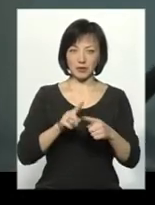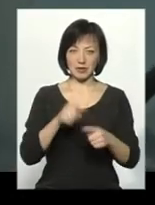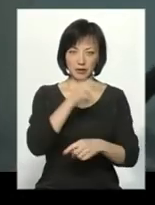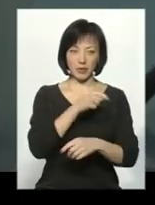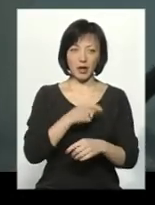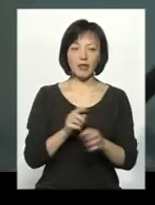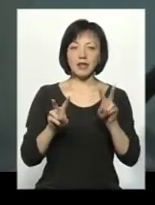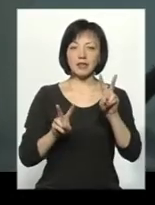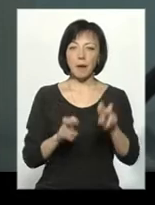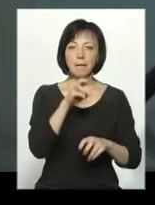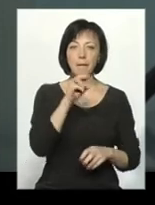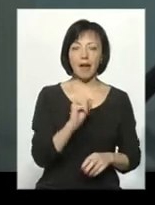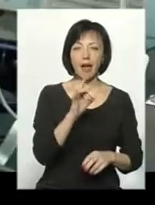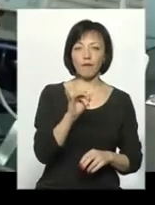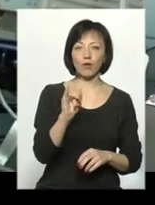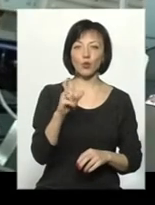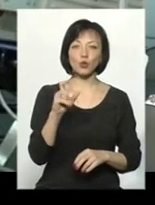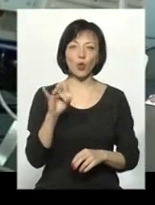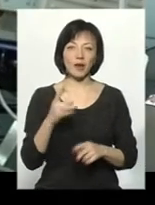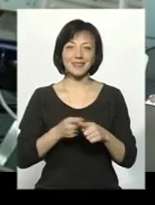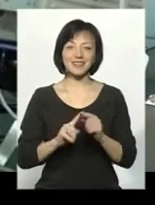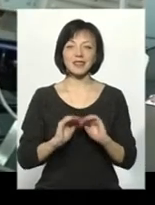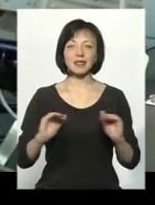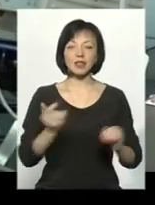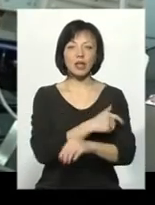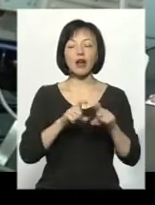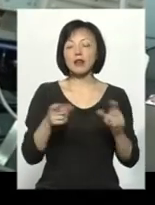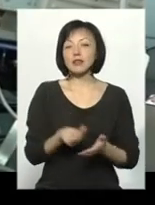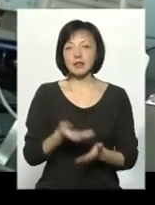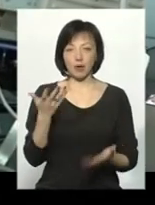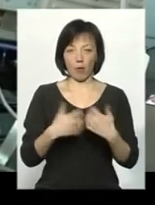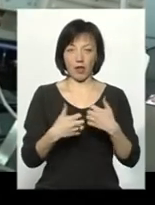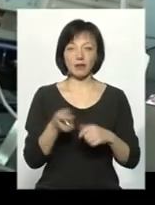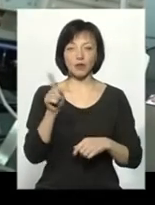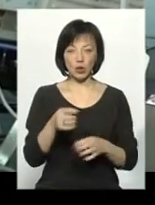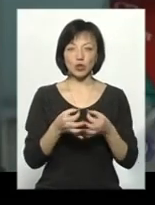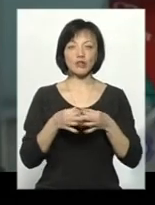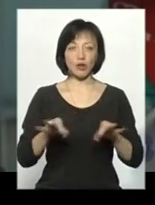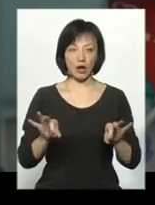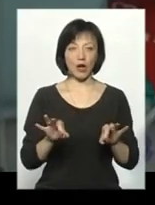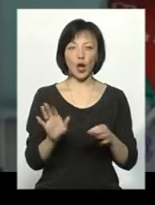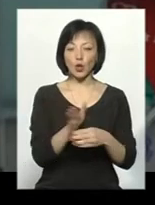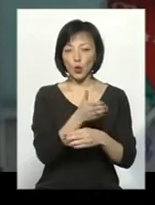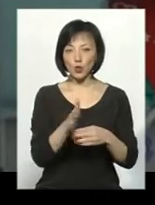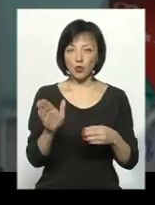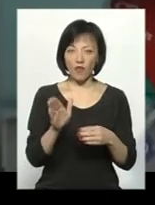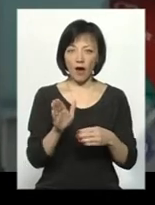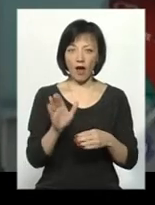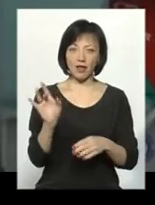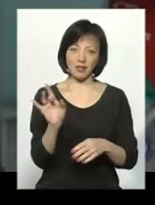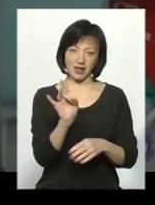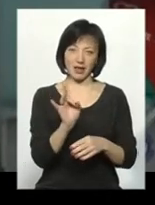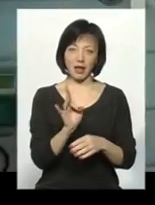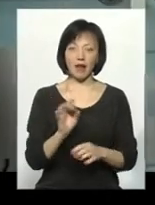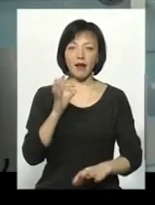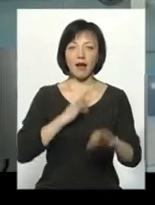виріб називають перфузором. У дитячій лікарні це надзвичайно ціне обладнання. Саме воно дозволяє дозувати лікарські препарати. У